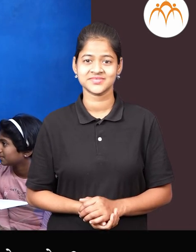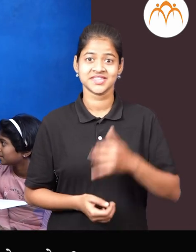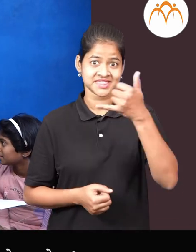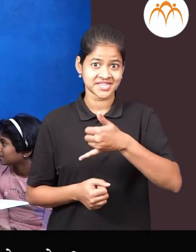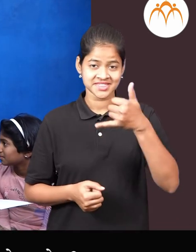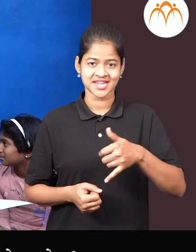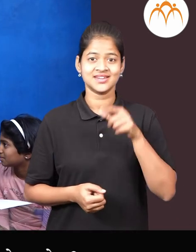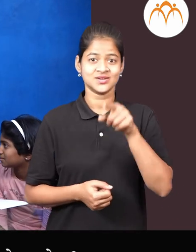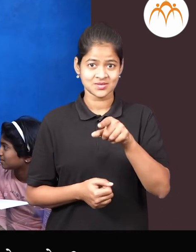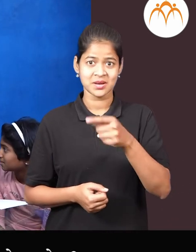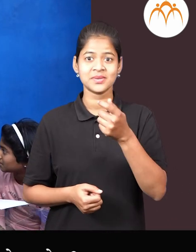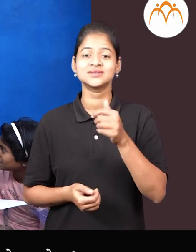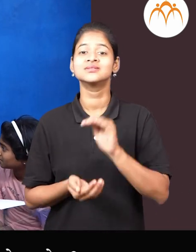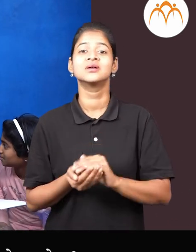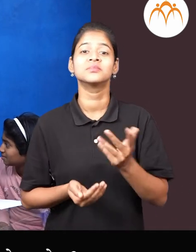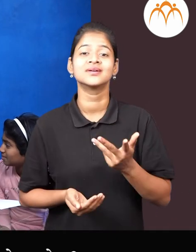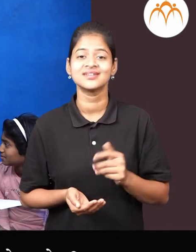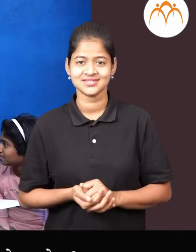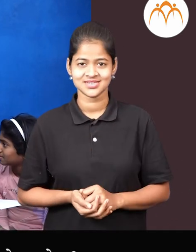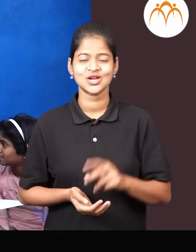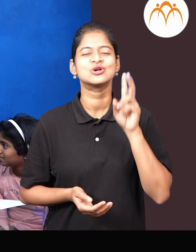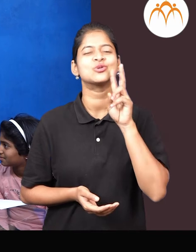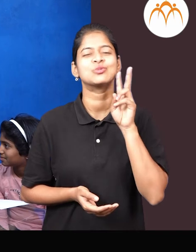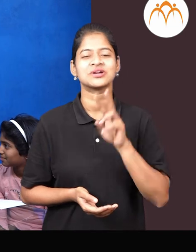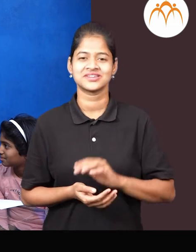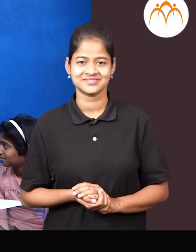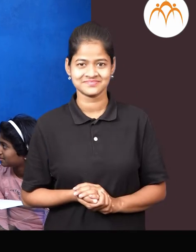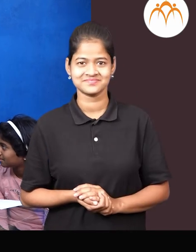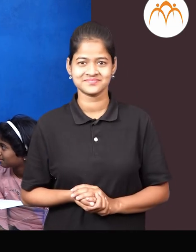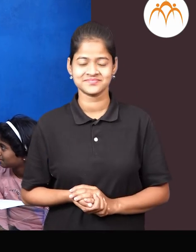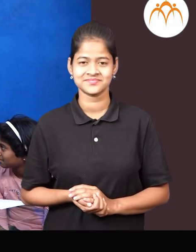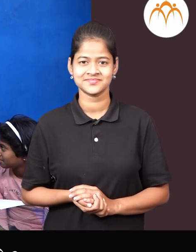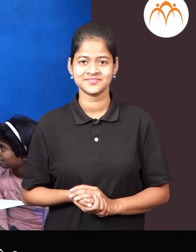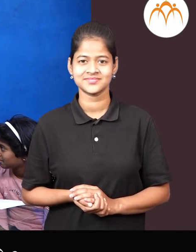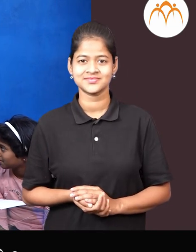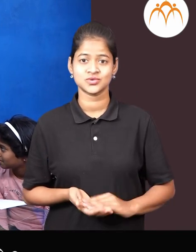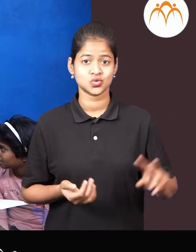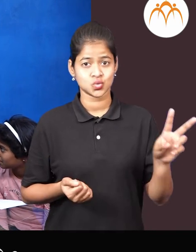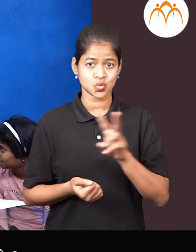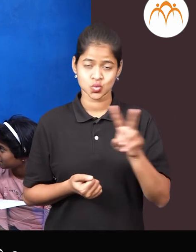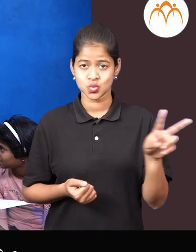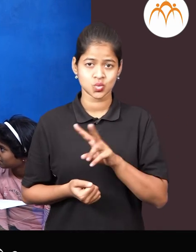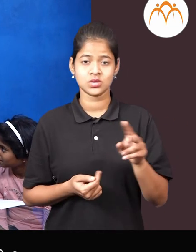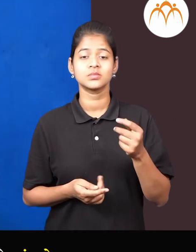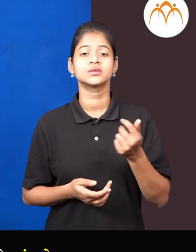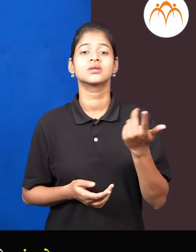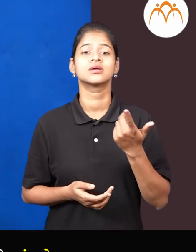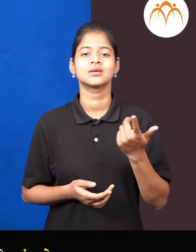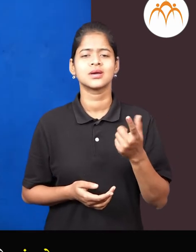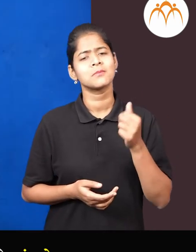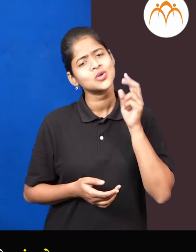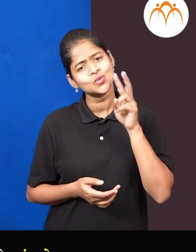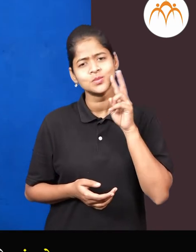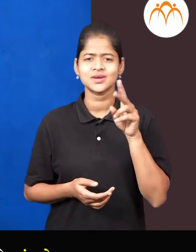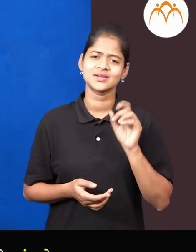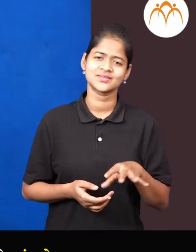डादा, दुझा कड़े आता किती पाईचेट? दोन रुपे अड़े तुम्चे दोगान कड़े? तित केच